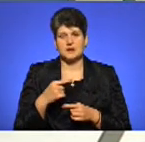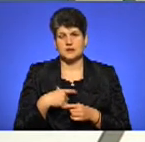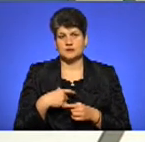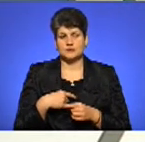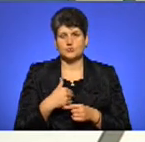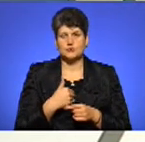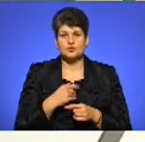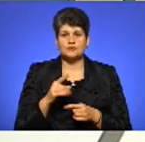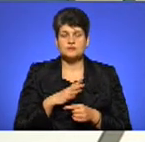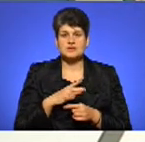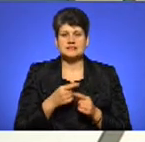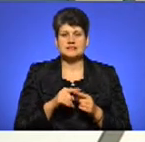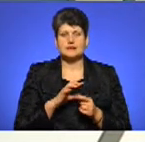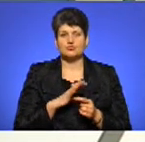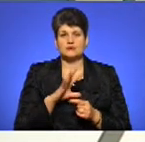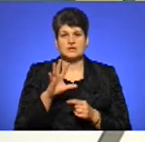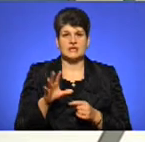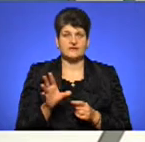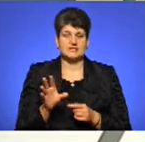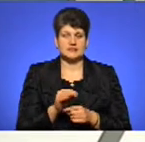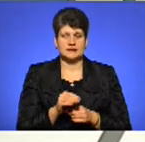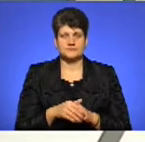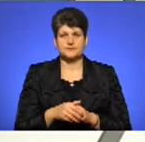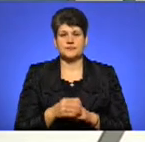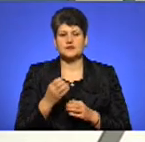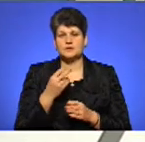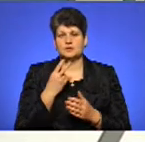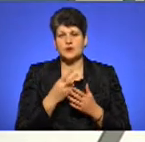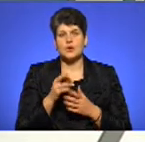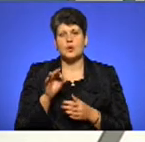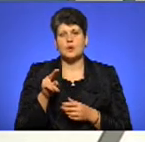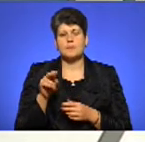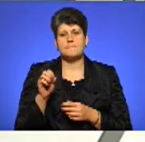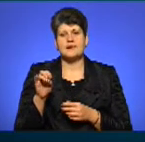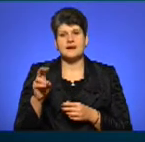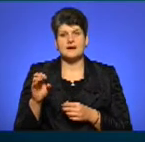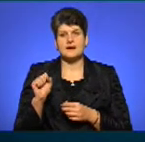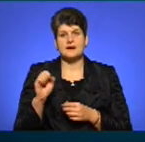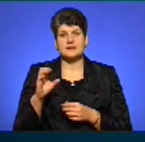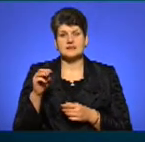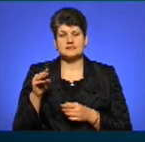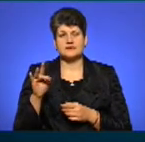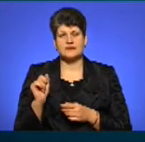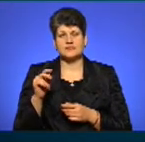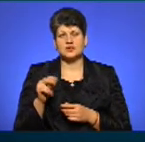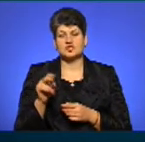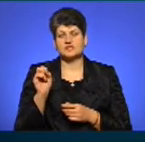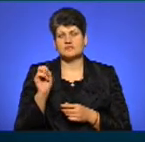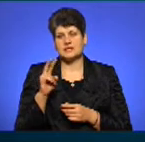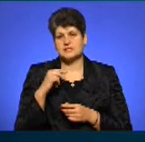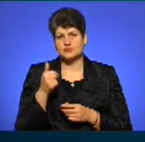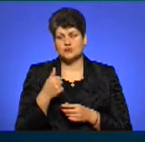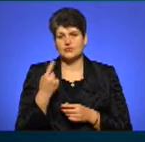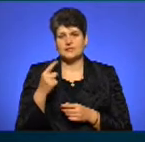Ми хотіли, щоб це було для всіх. Давайте ще проілюструємо вартість розмитнення «Опель Астра» 2012 року, 1,3 літра